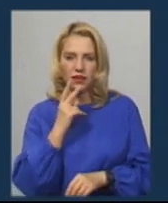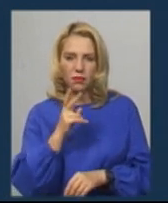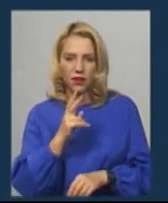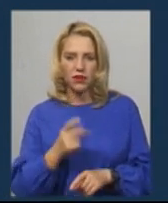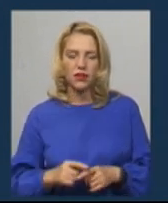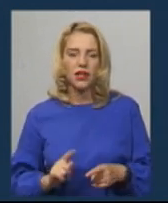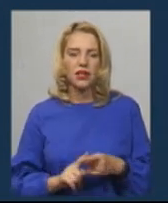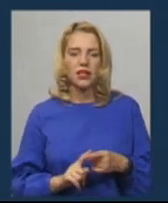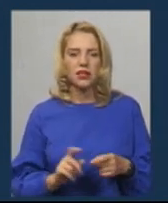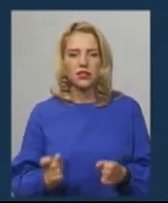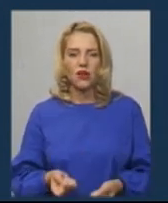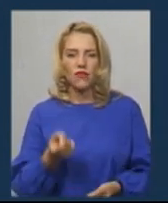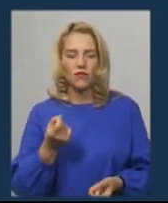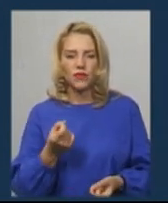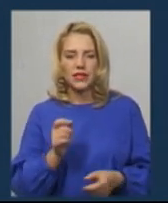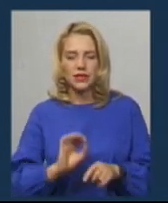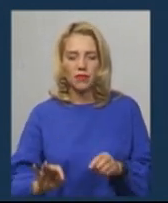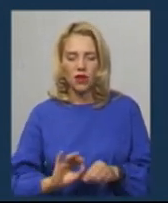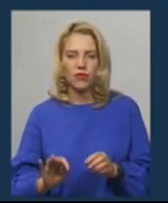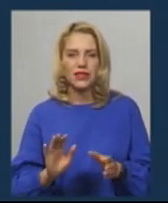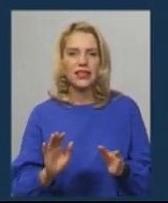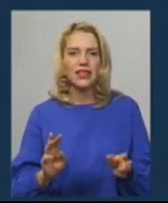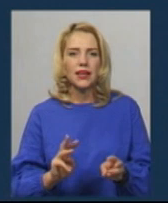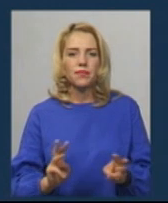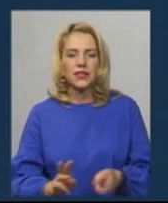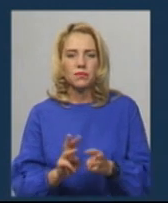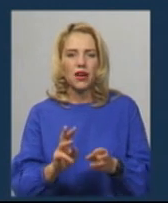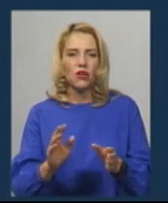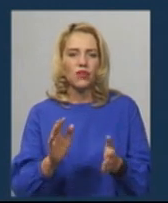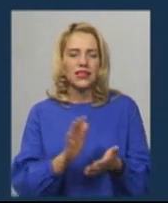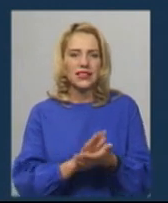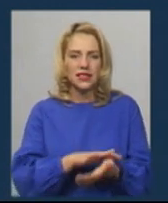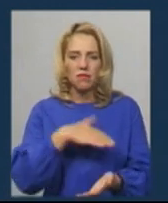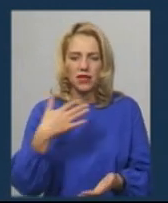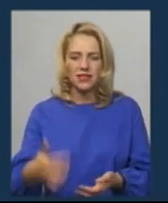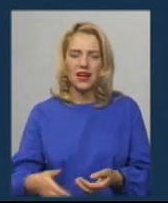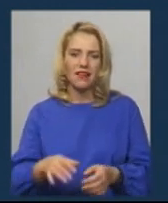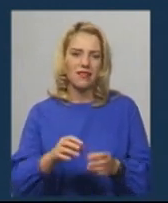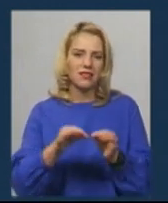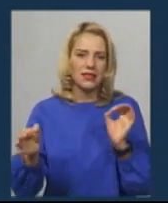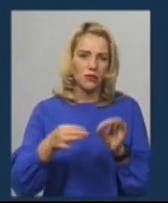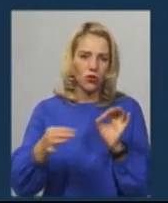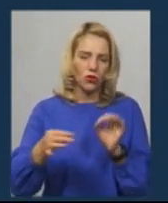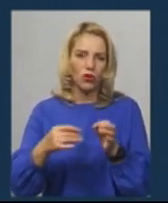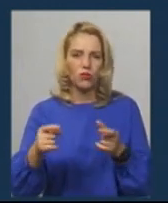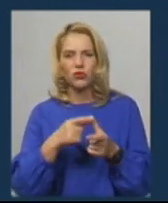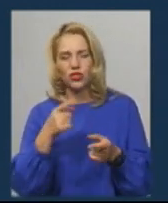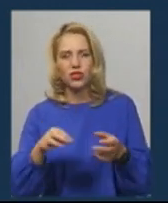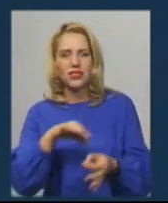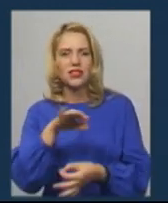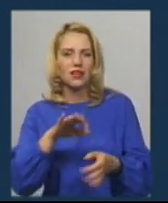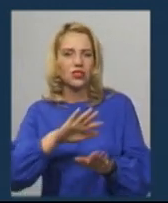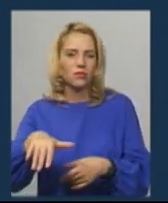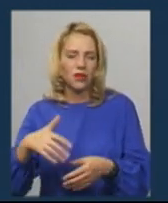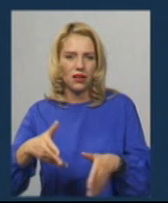недопалки, створювати свідники та спалювати відходи, а також спалювати стерню та післяжненні залишки на сільськогосподарських полях. В разі